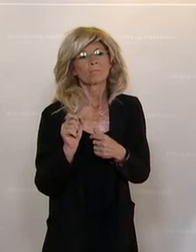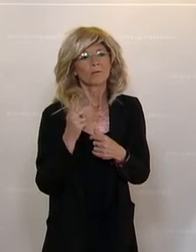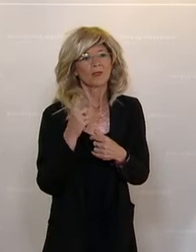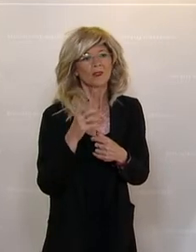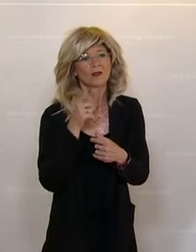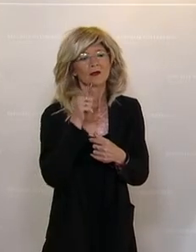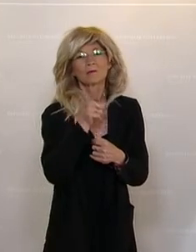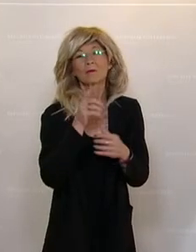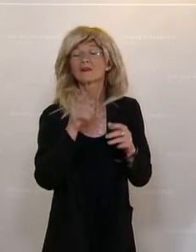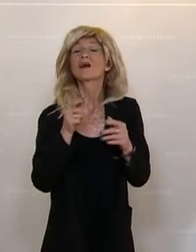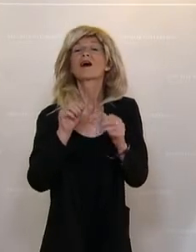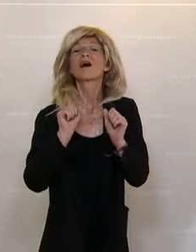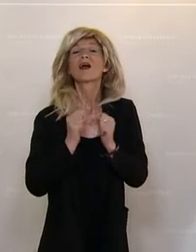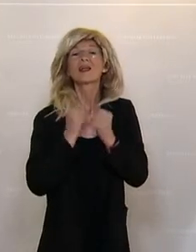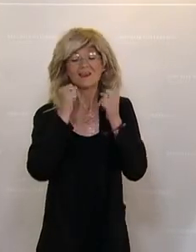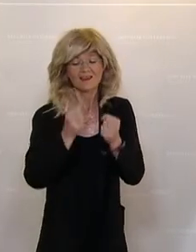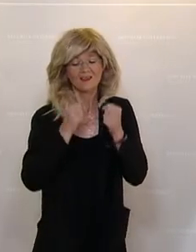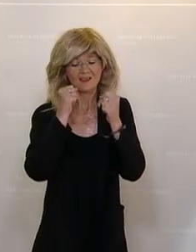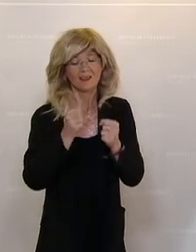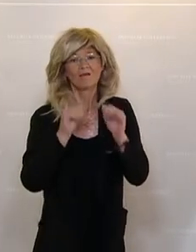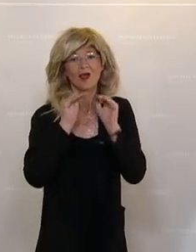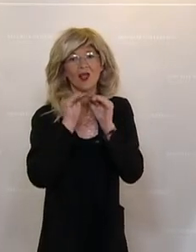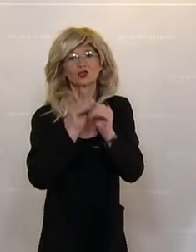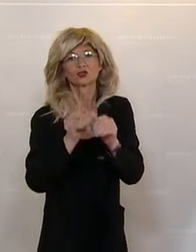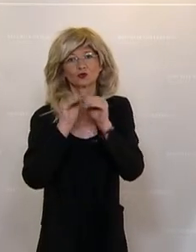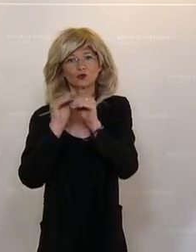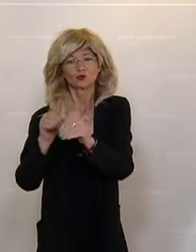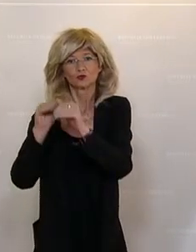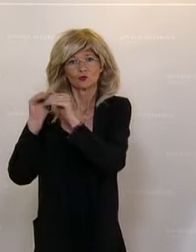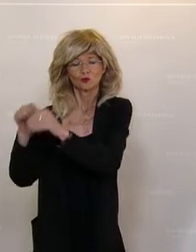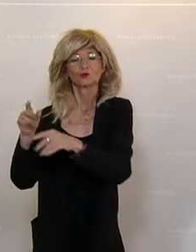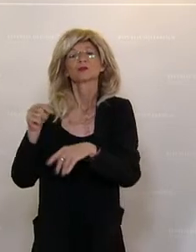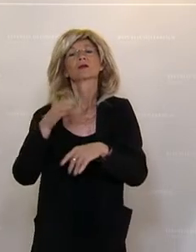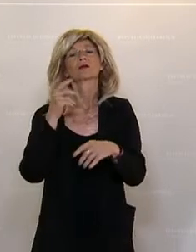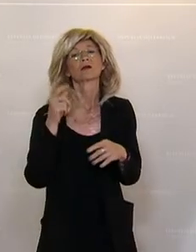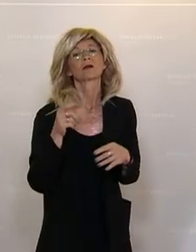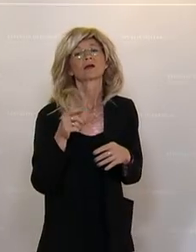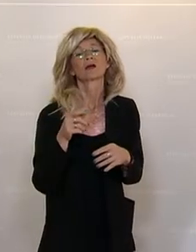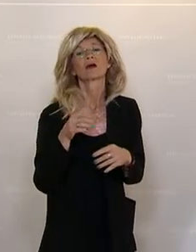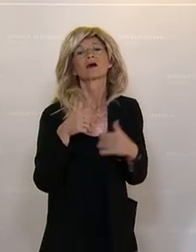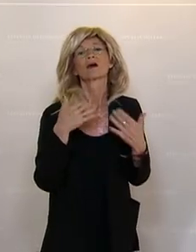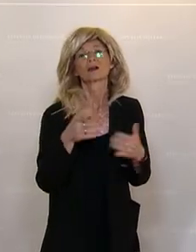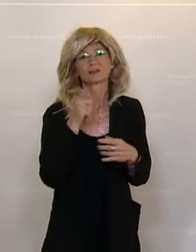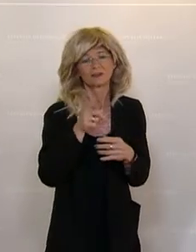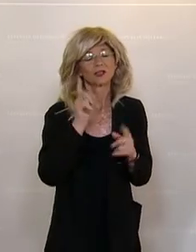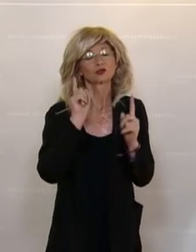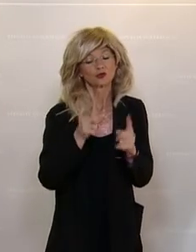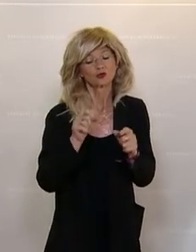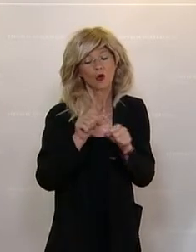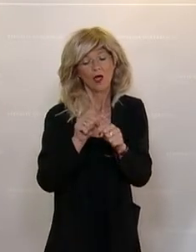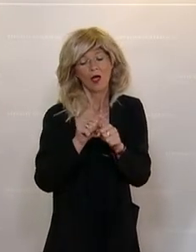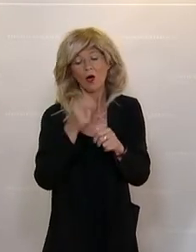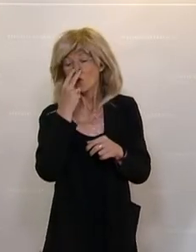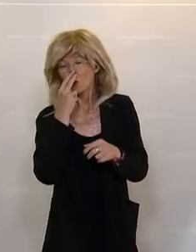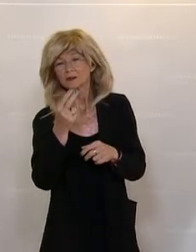Gewaltschutz mit den Expertinnen und Experten wurden auch weitere Regelungslücken ersichtlich. Und zwar auch bei der